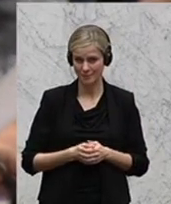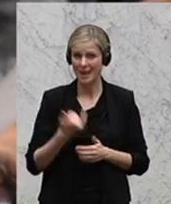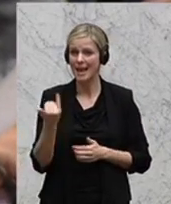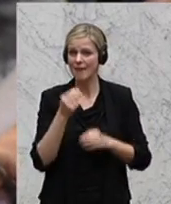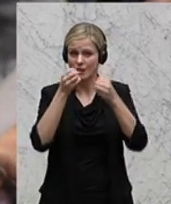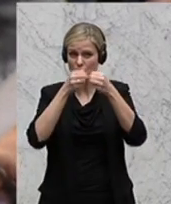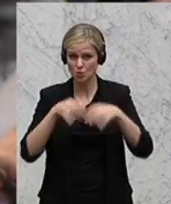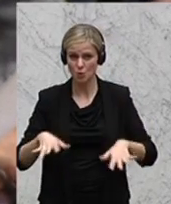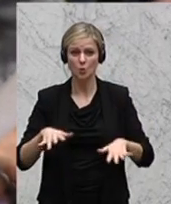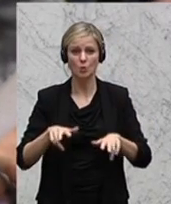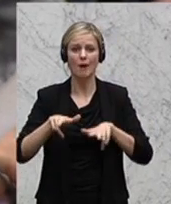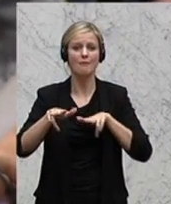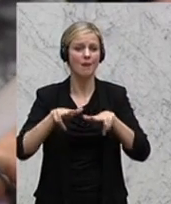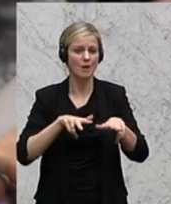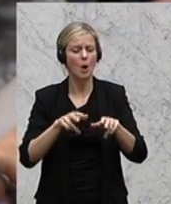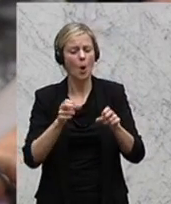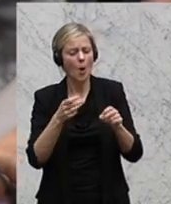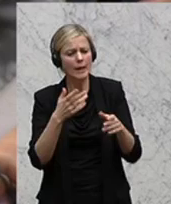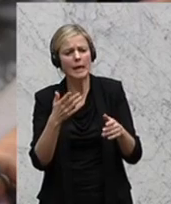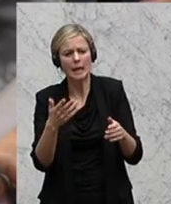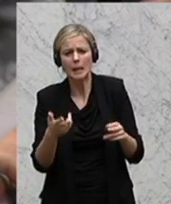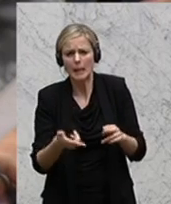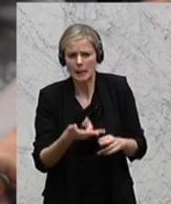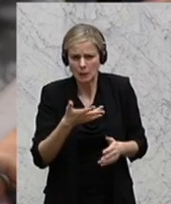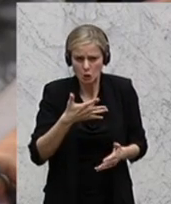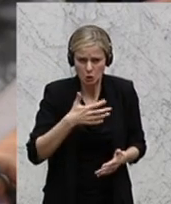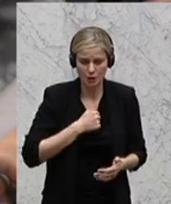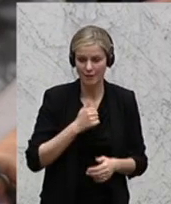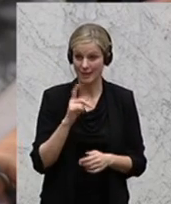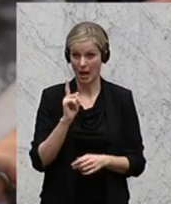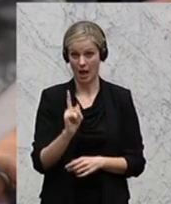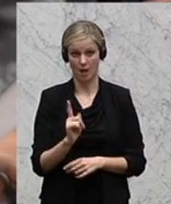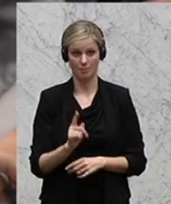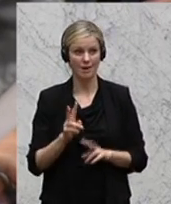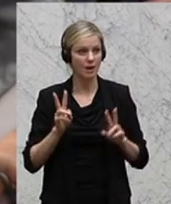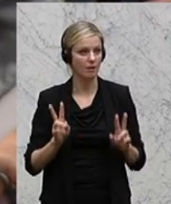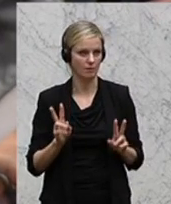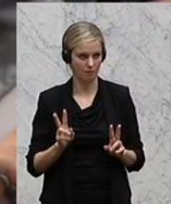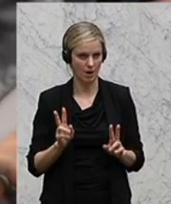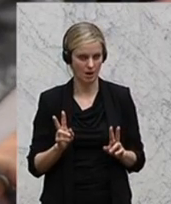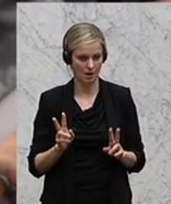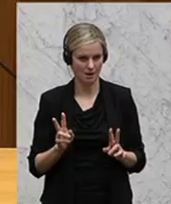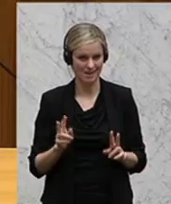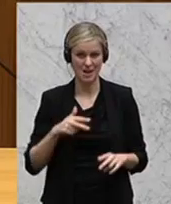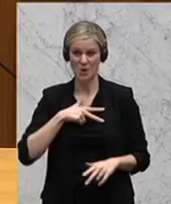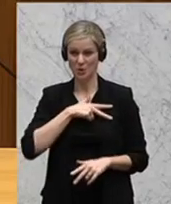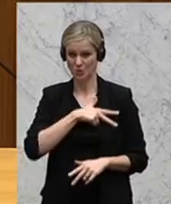Infrastruktur verwalten hat auch gerade noch geklappt. Aber ist es wirklich Aufgabe im